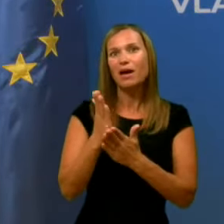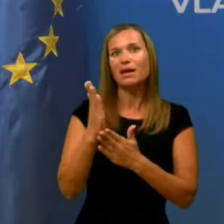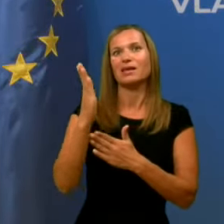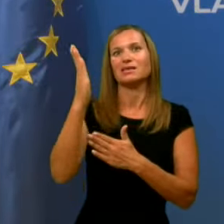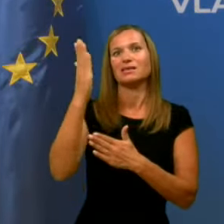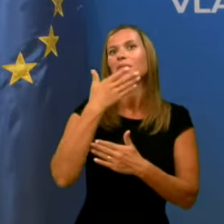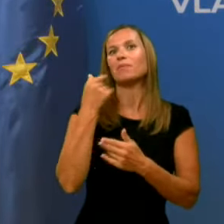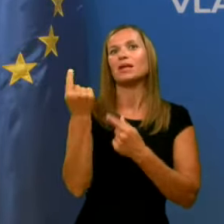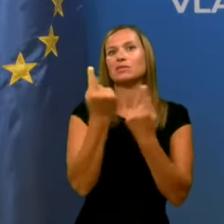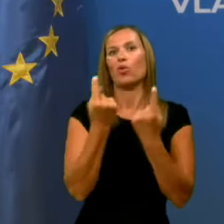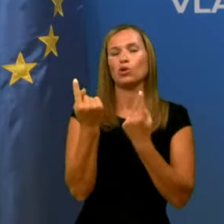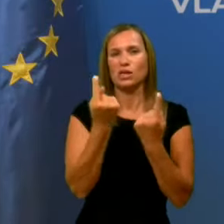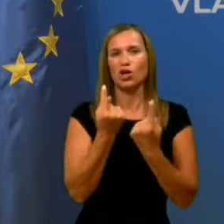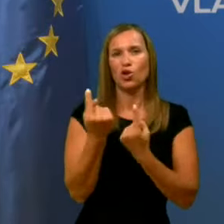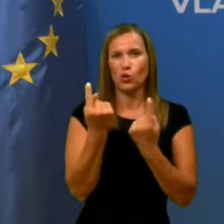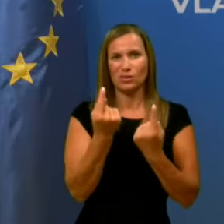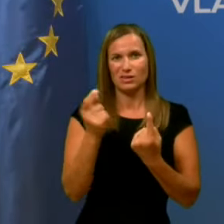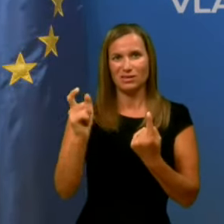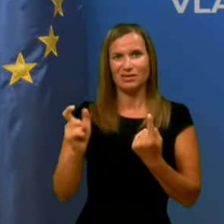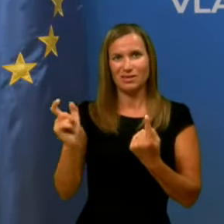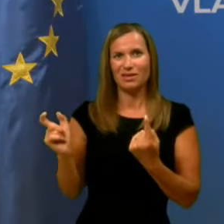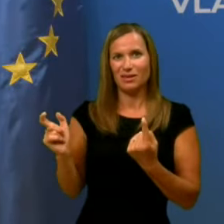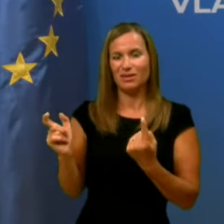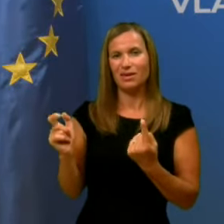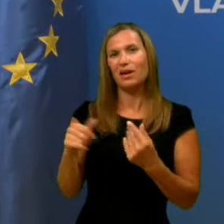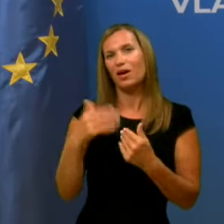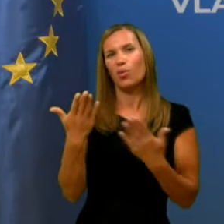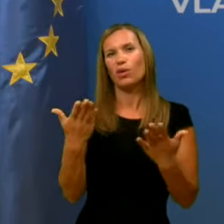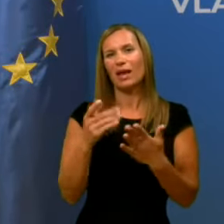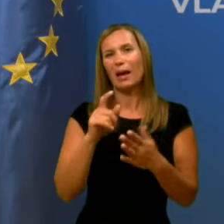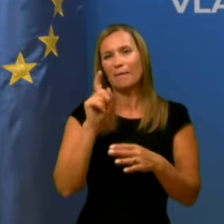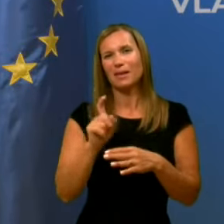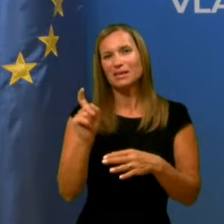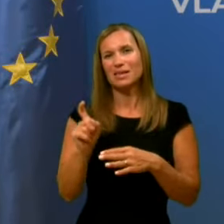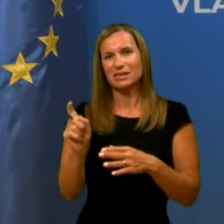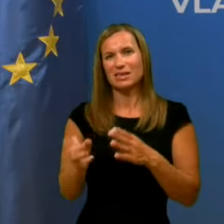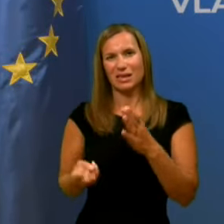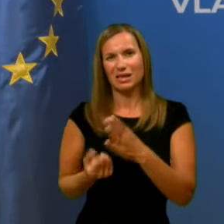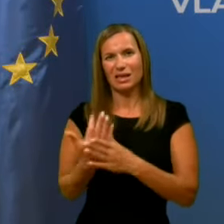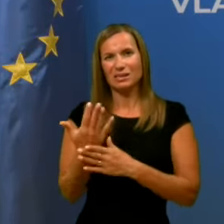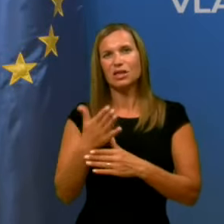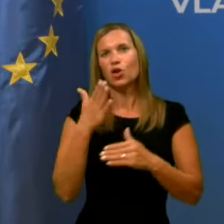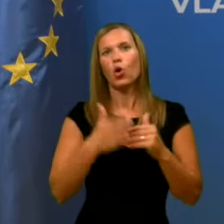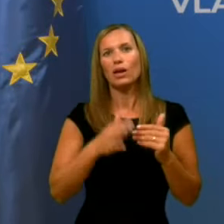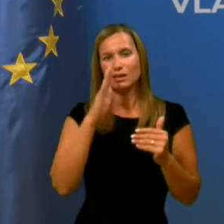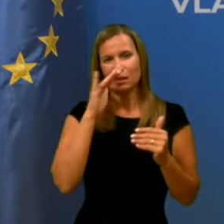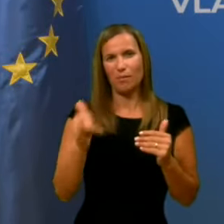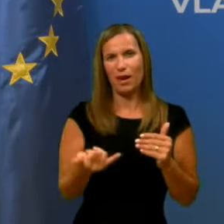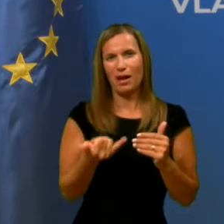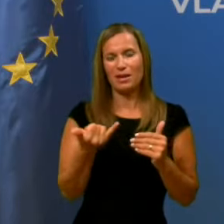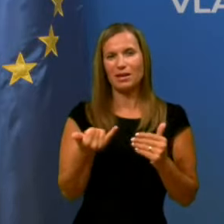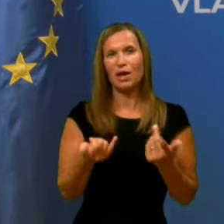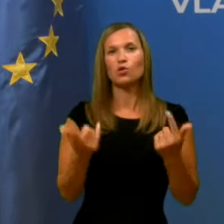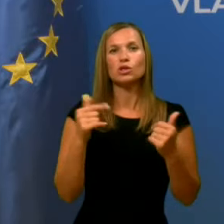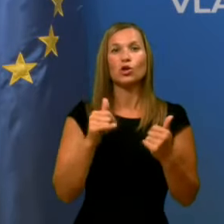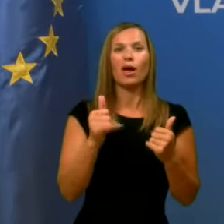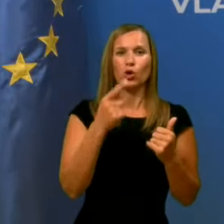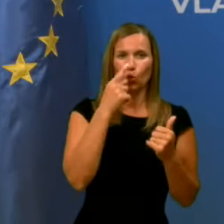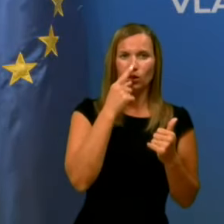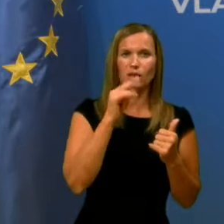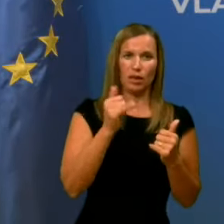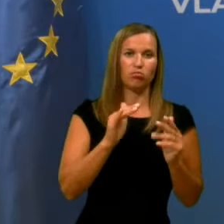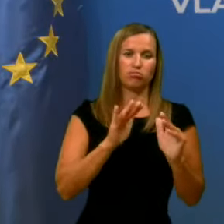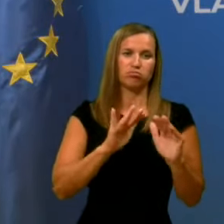poseljnosti po nekaj mesecih rasti konec maja, oziroma v juniju umirila